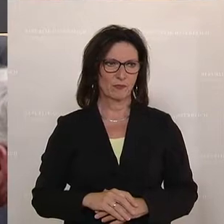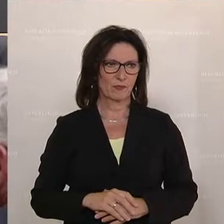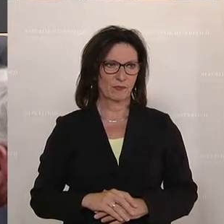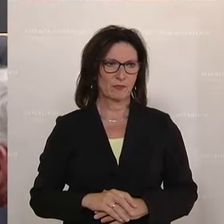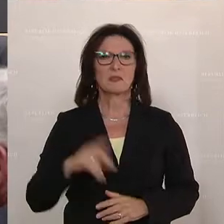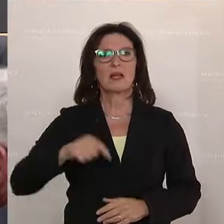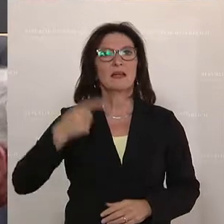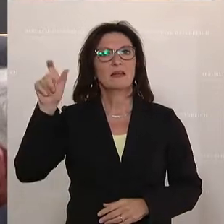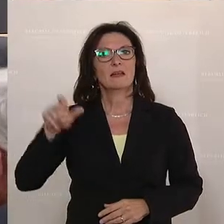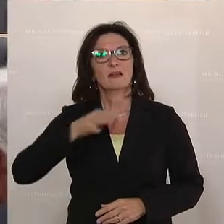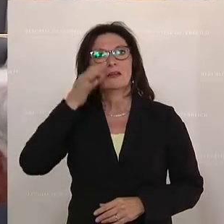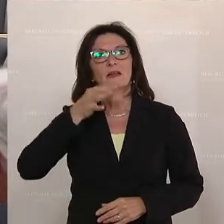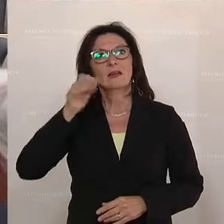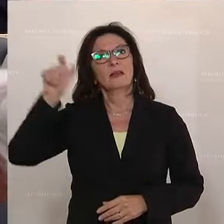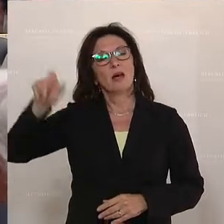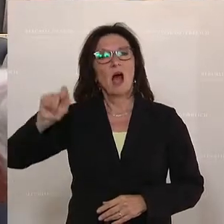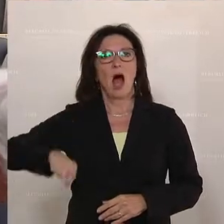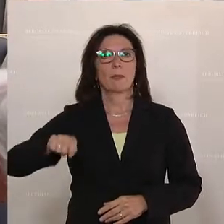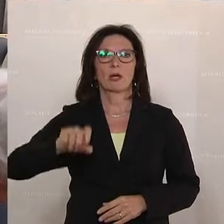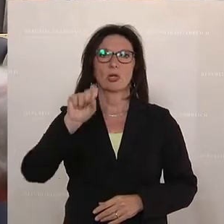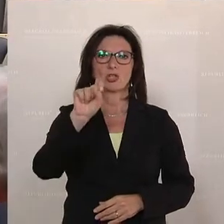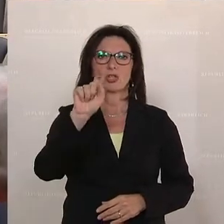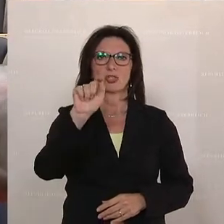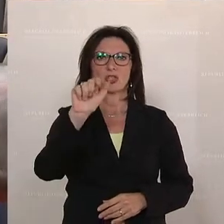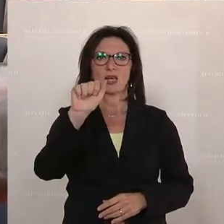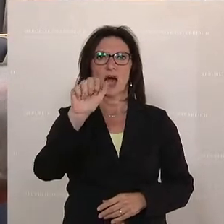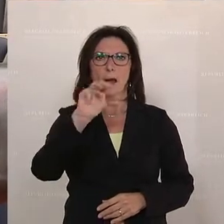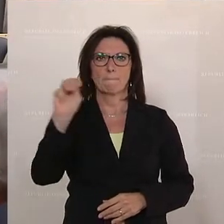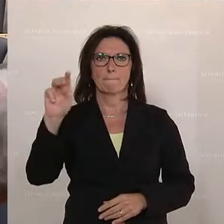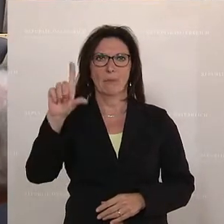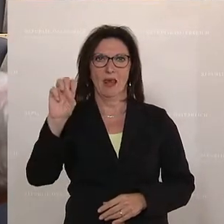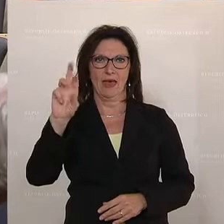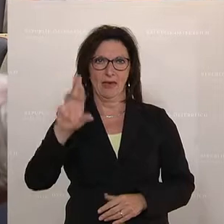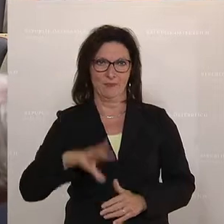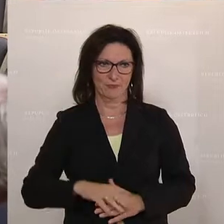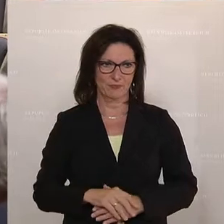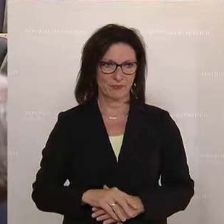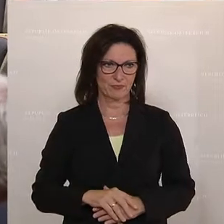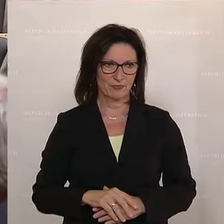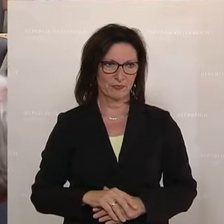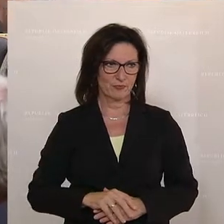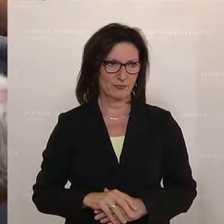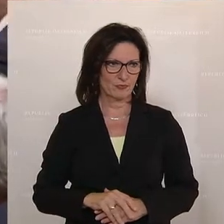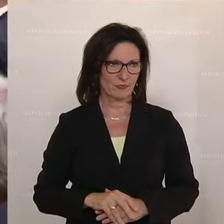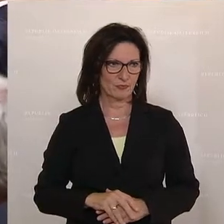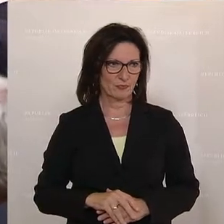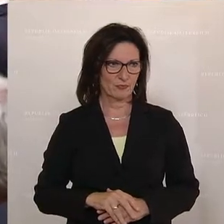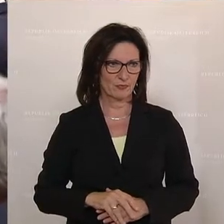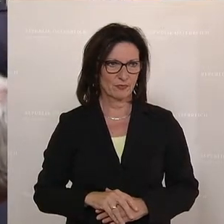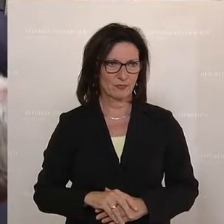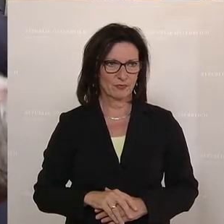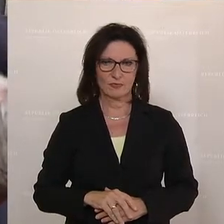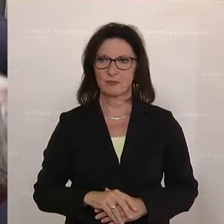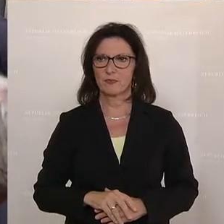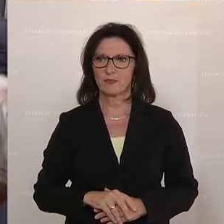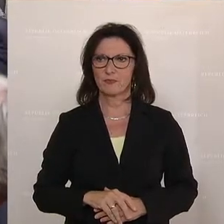Hannes Amesbauer von der FPÖ war das. Auch er habe das Tierschutzvolksbegehren von Sebastian Bornmähner unterstützt. Auch ihm sind die